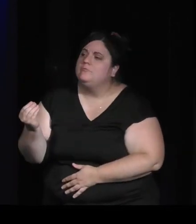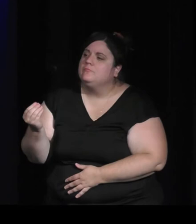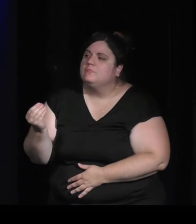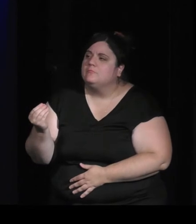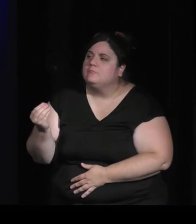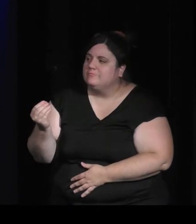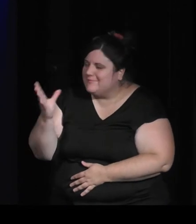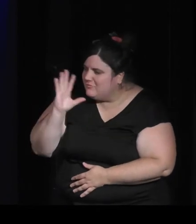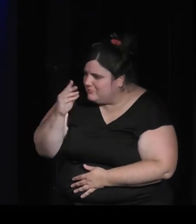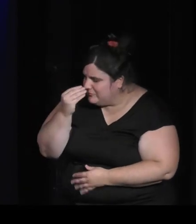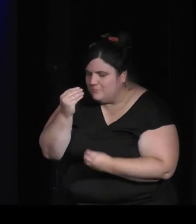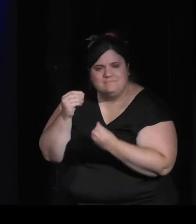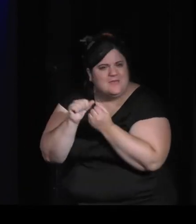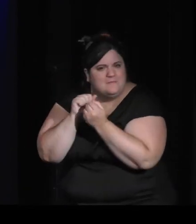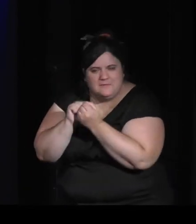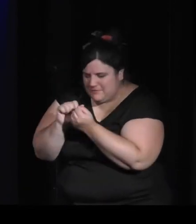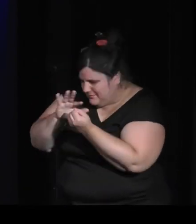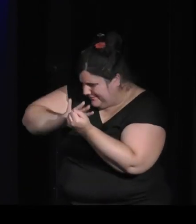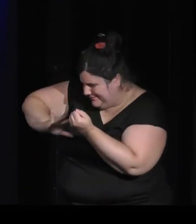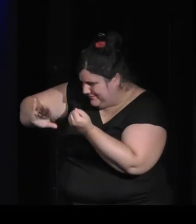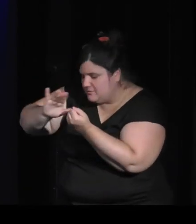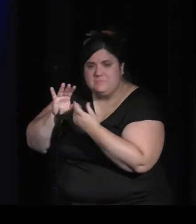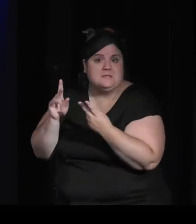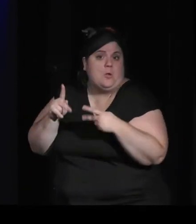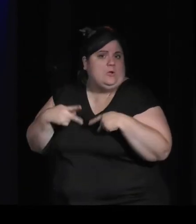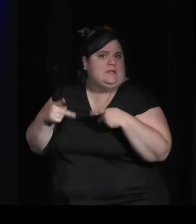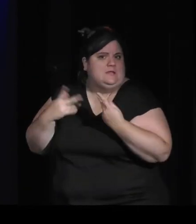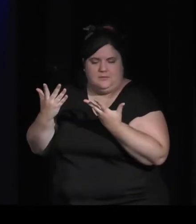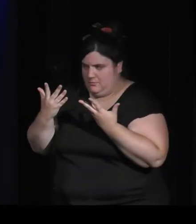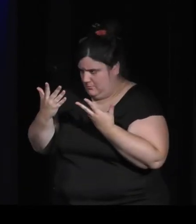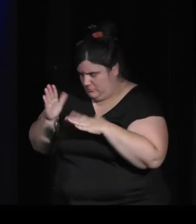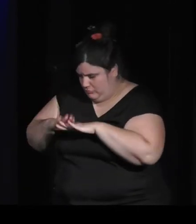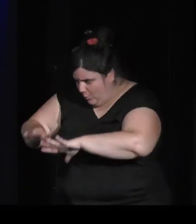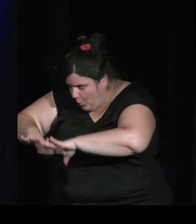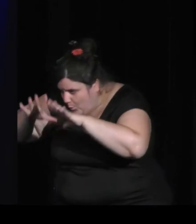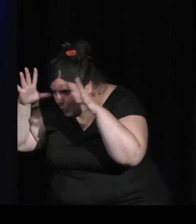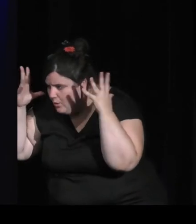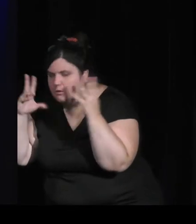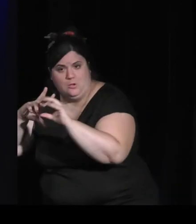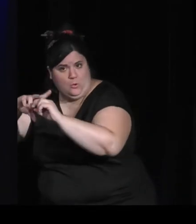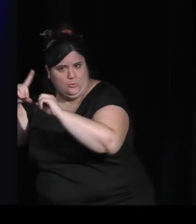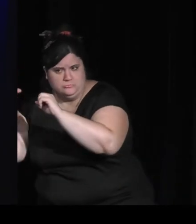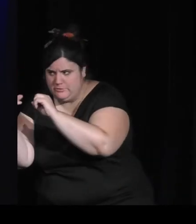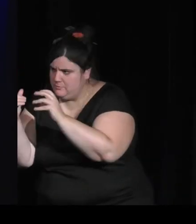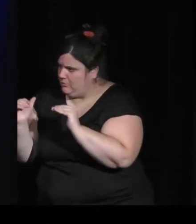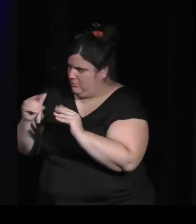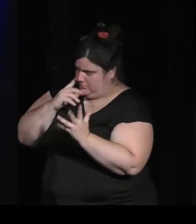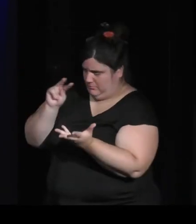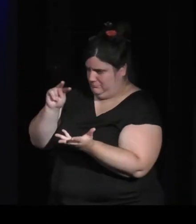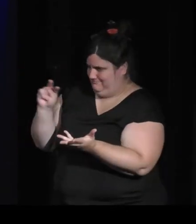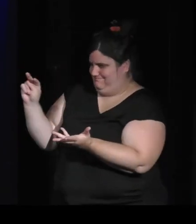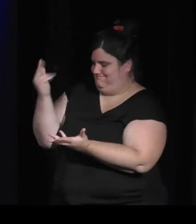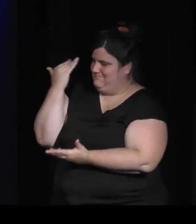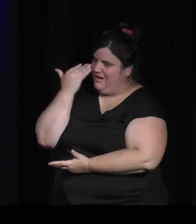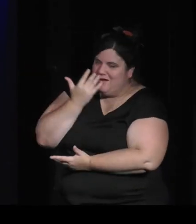organiques sur le papier, deviennent numériques, mais acceptables et agréables à regarder. Voilà un peu, moi, comment je